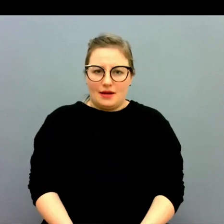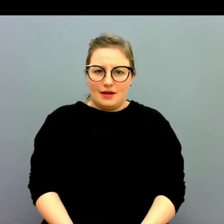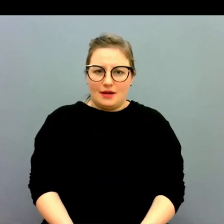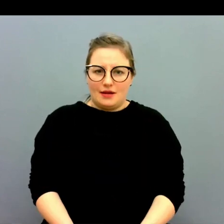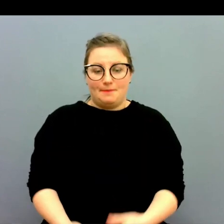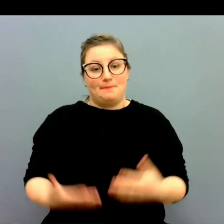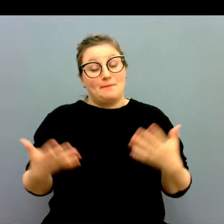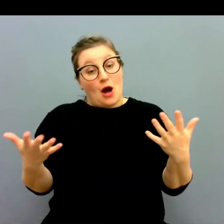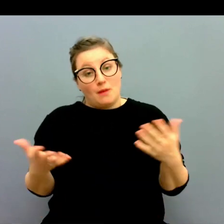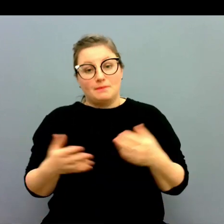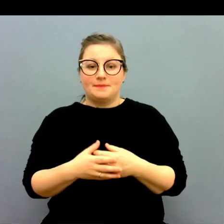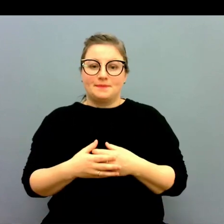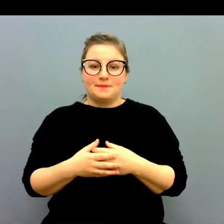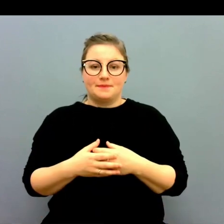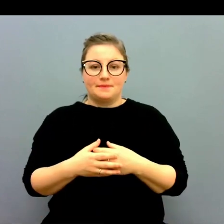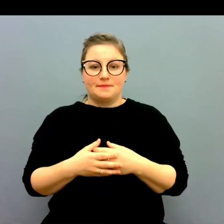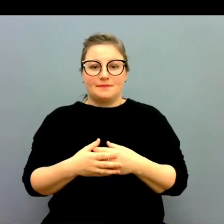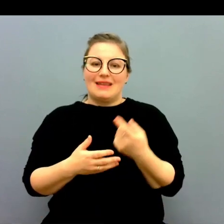Så att ja,